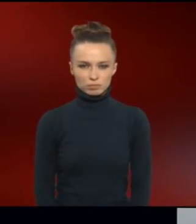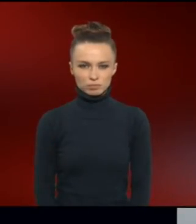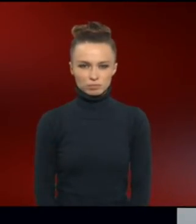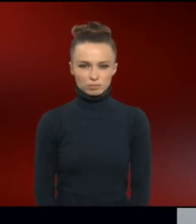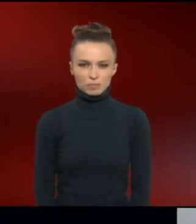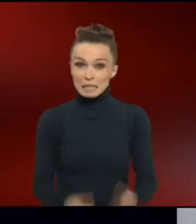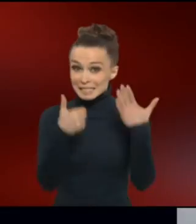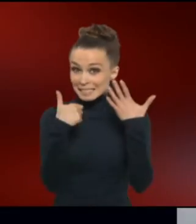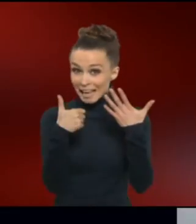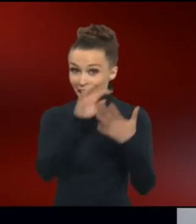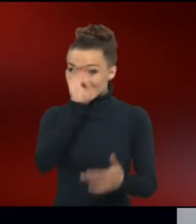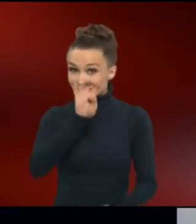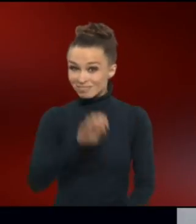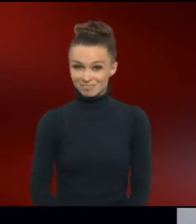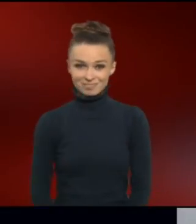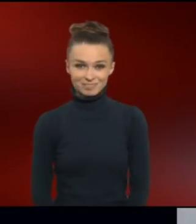Sechs?